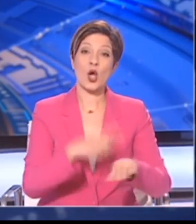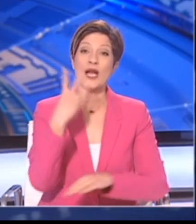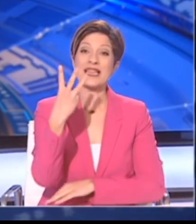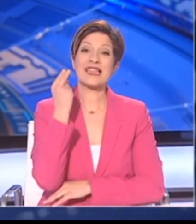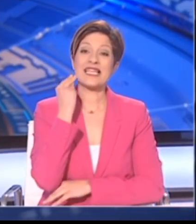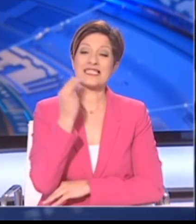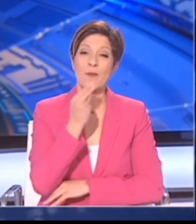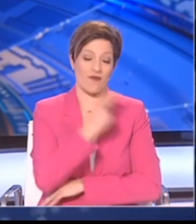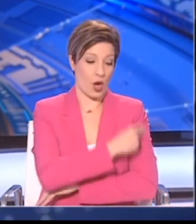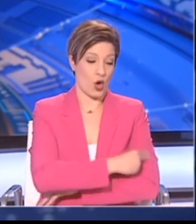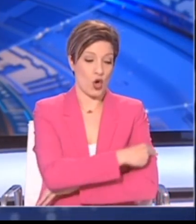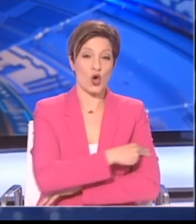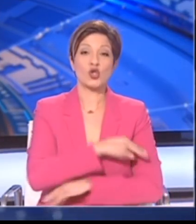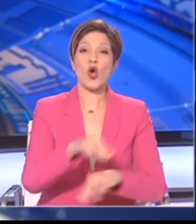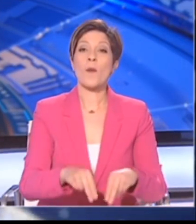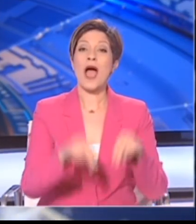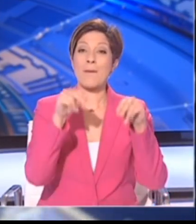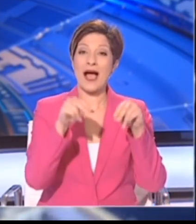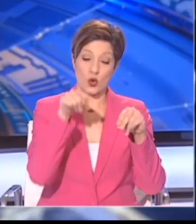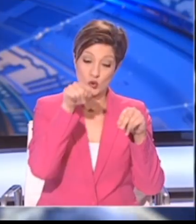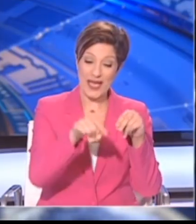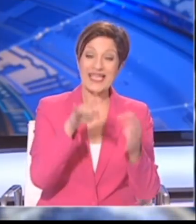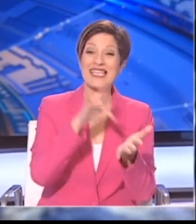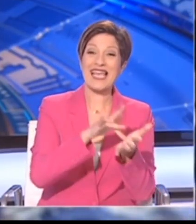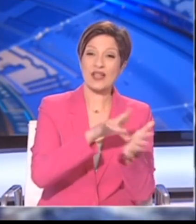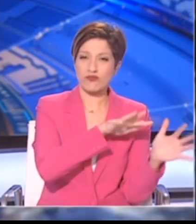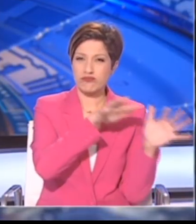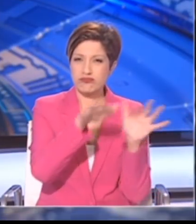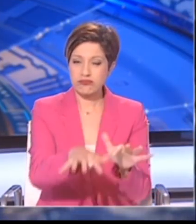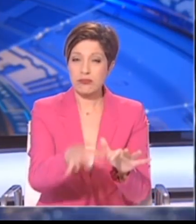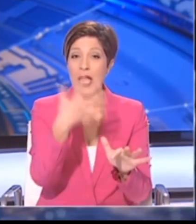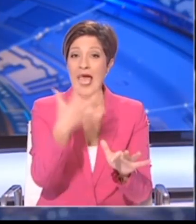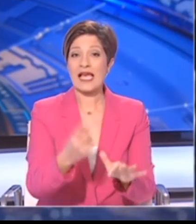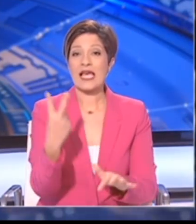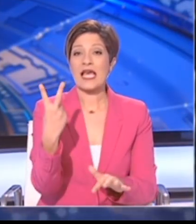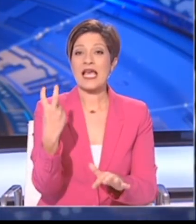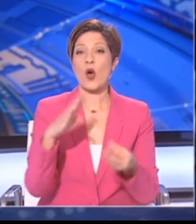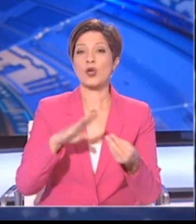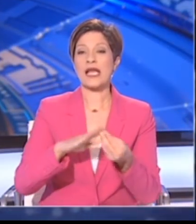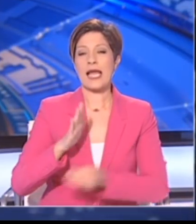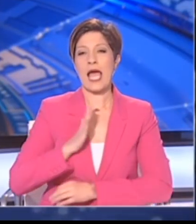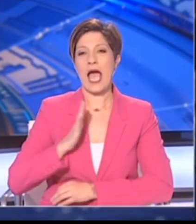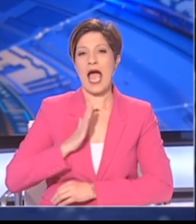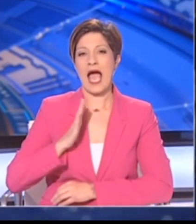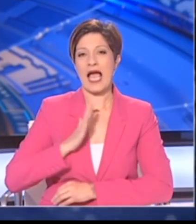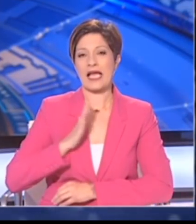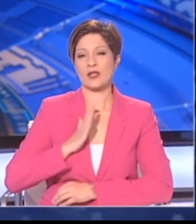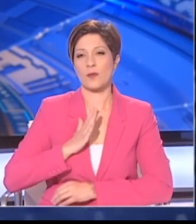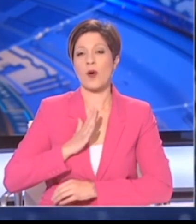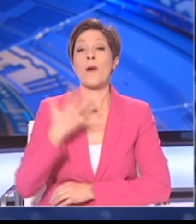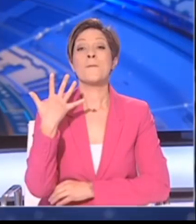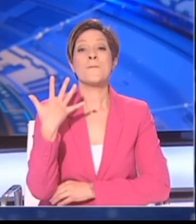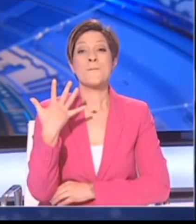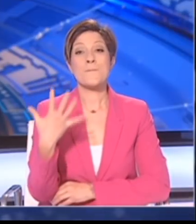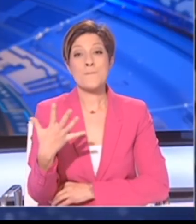απόγευμα, στο Γενικό Νοσοκομείο Αμοχώστου, το Νοσοκομείο Αναφοράς, νοσηλεύονται 29 άτομα, πέντε εκ των